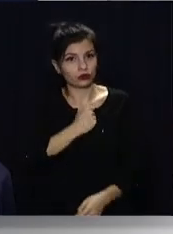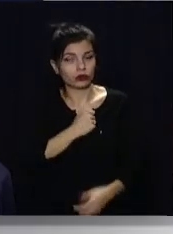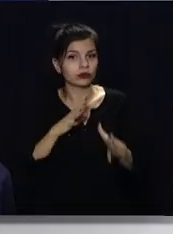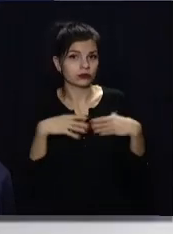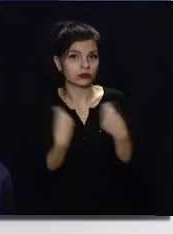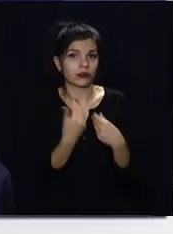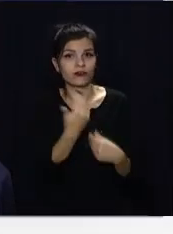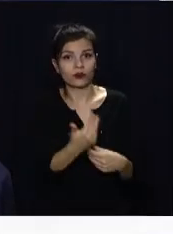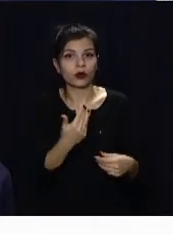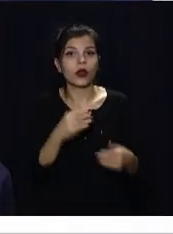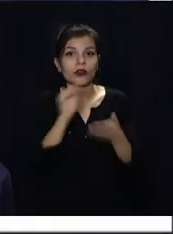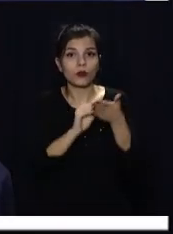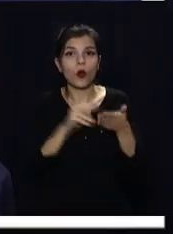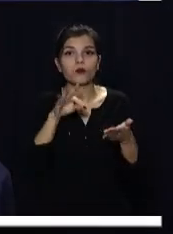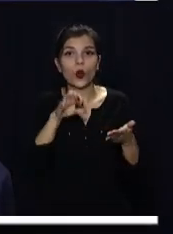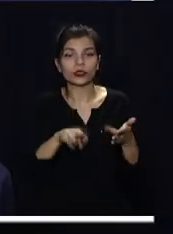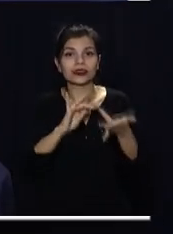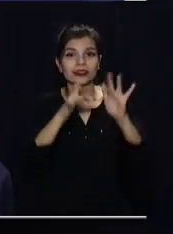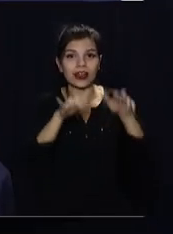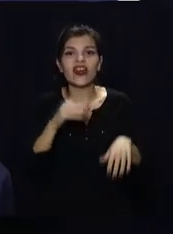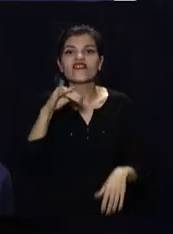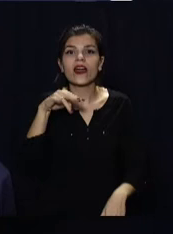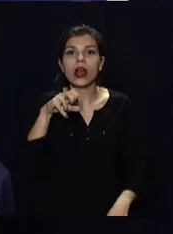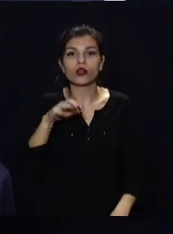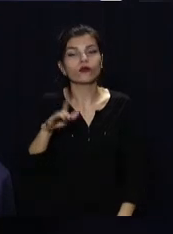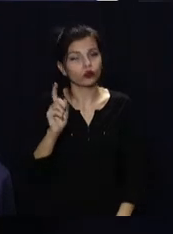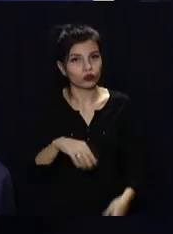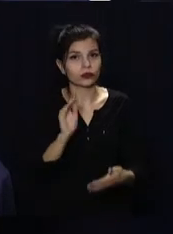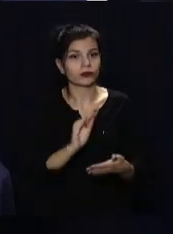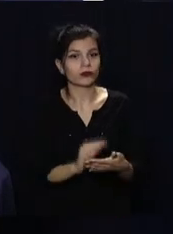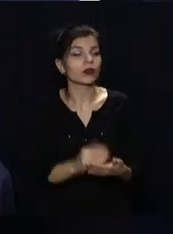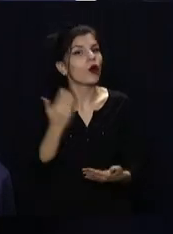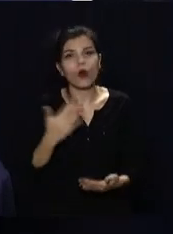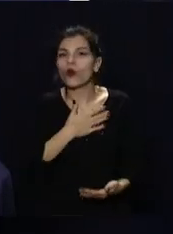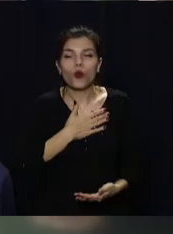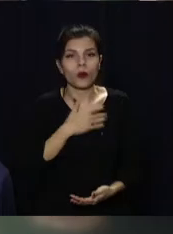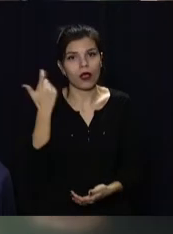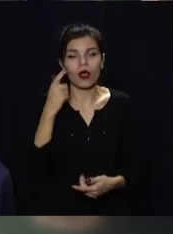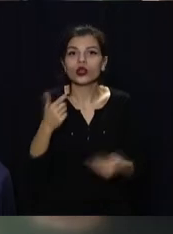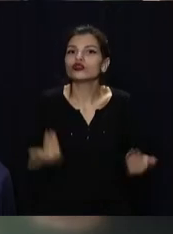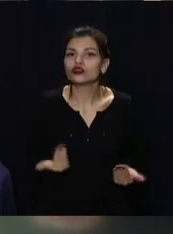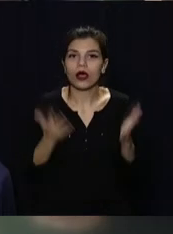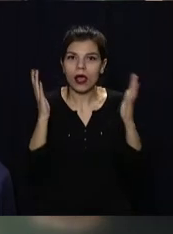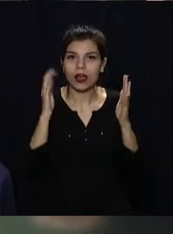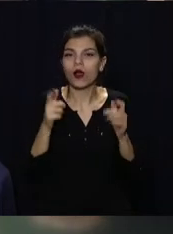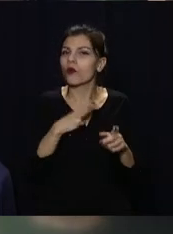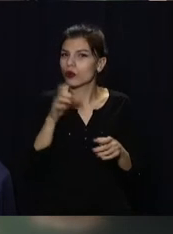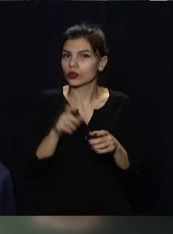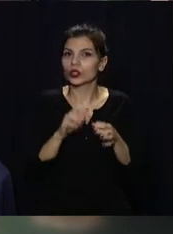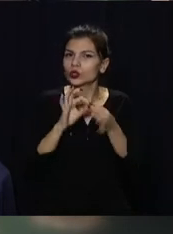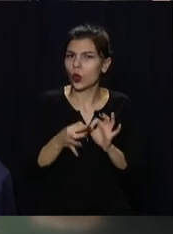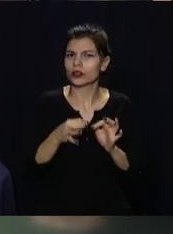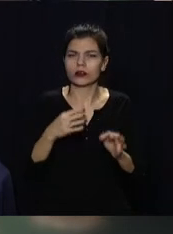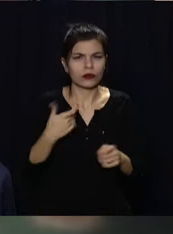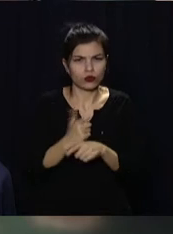Кернеса висловлюють співчуття родині померлого. Написав пост і очільник Дніпра Борис Філатов. Він любив Харков, він жив їм.